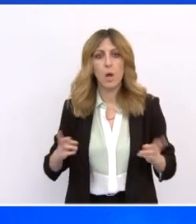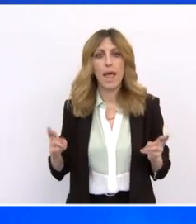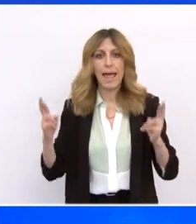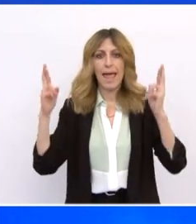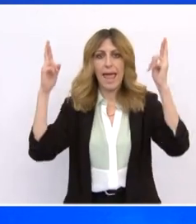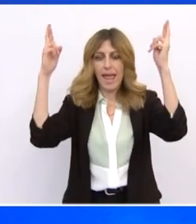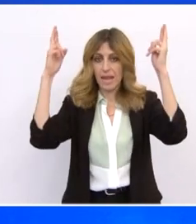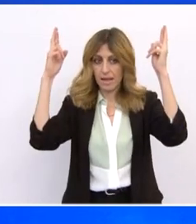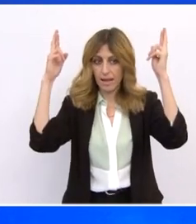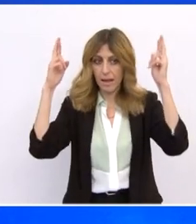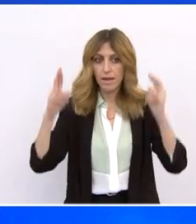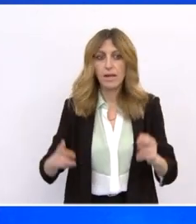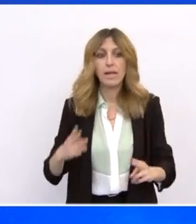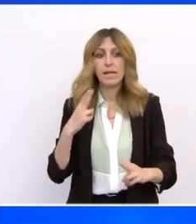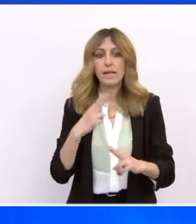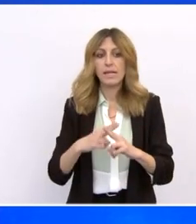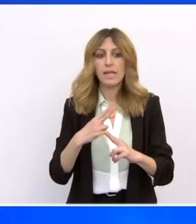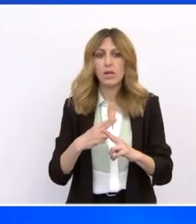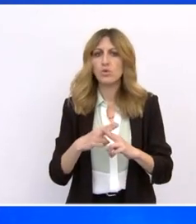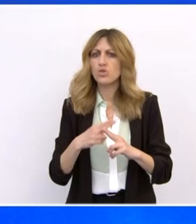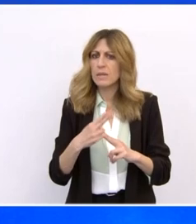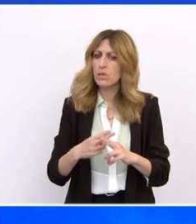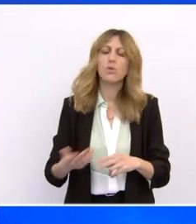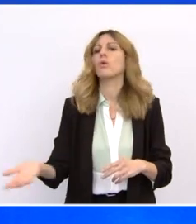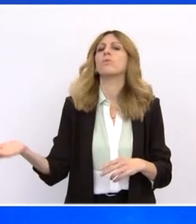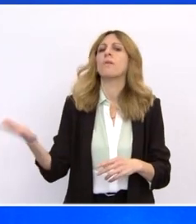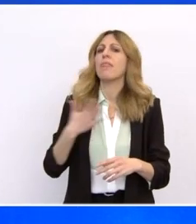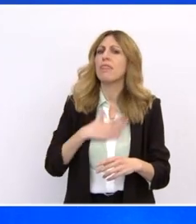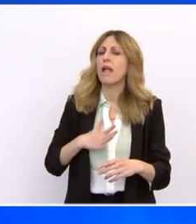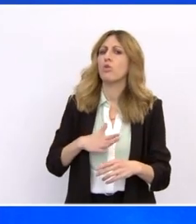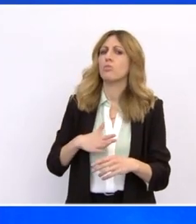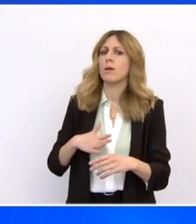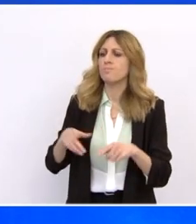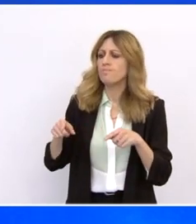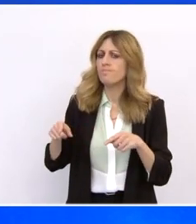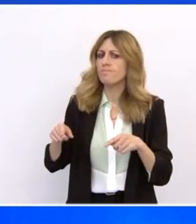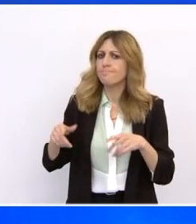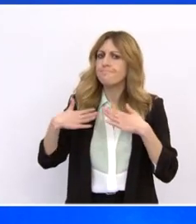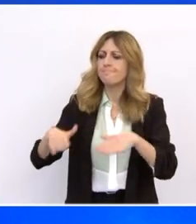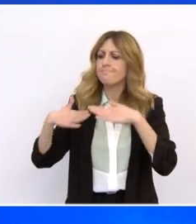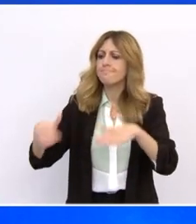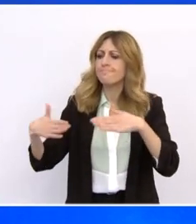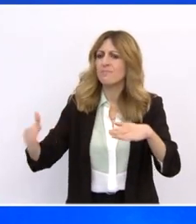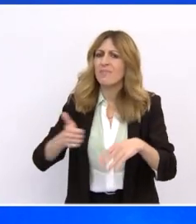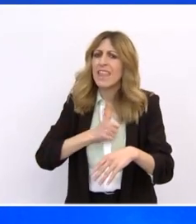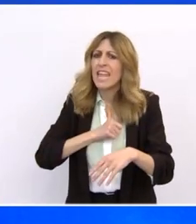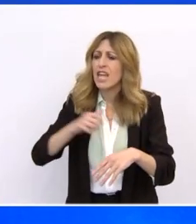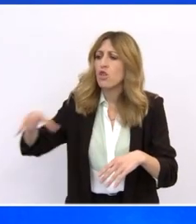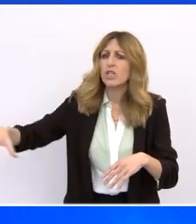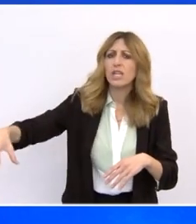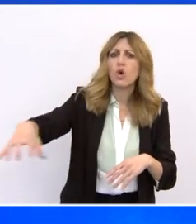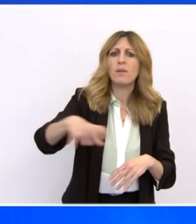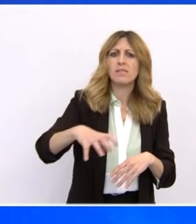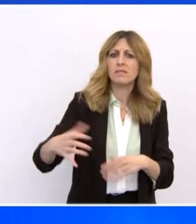κινητοποιήσουμε σημαντικότατα πρόσθετα ιδιωτικά κεφάλαια. Για την υλοποίηση του σχεδίου, η Ελλάδα ζητά το